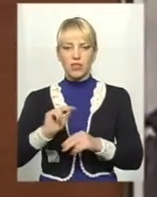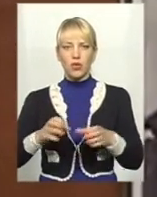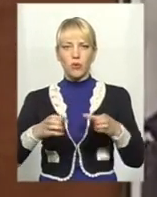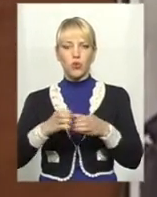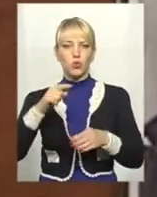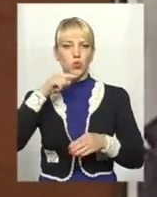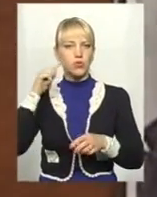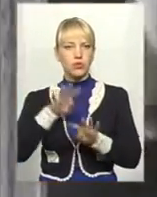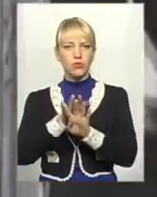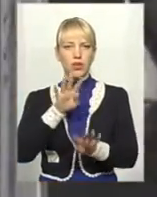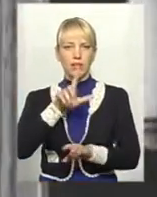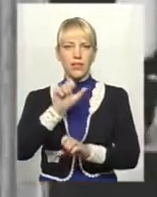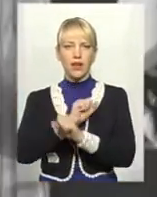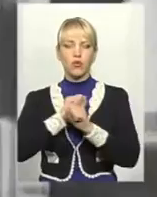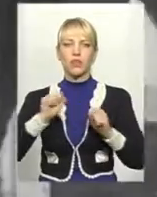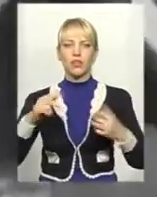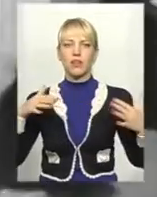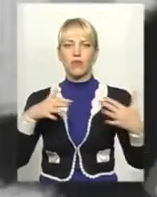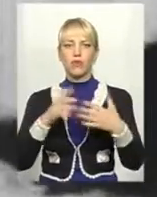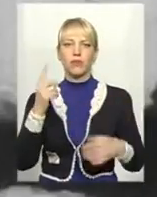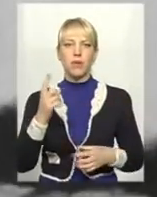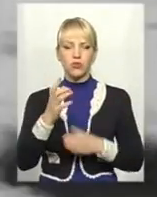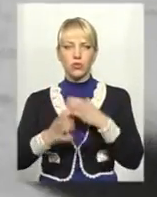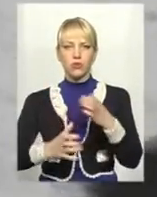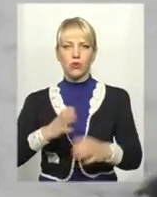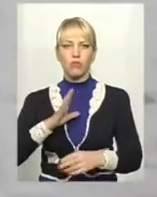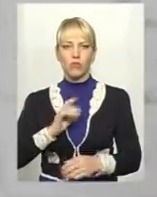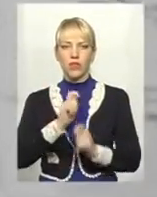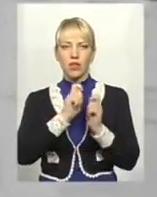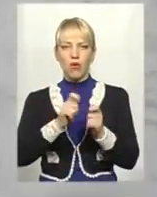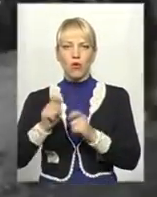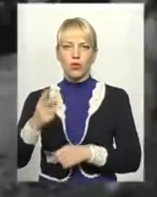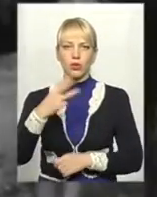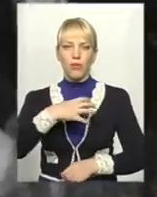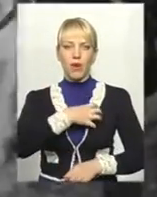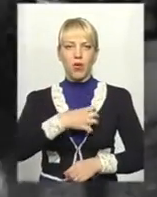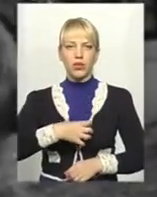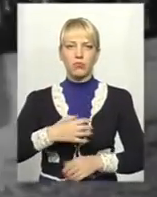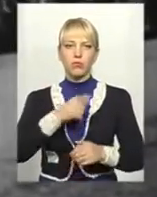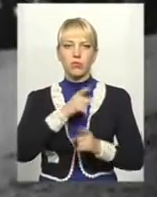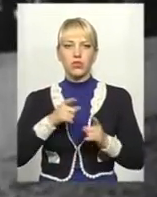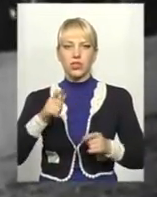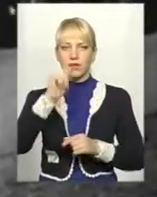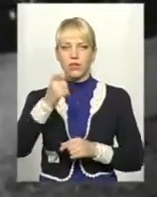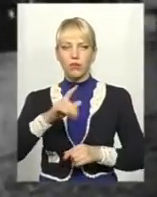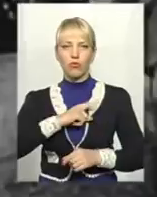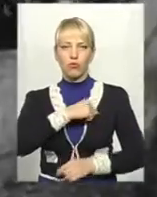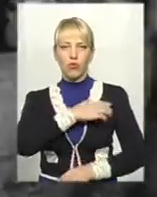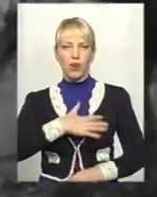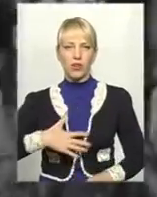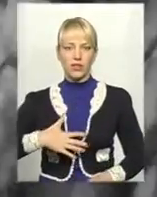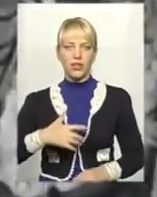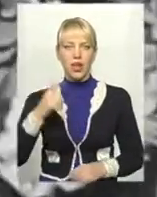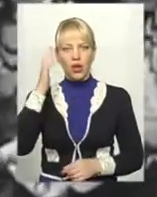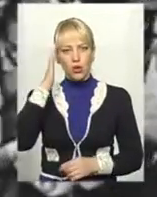армії. За героїзм на фронтах Першої світової був нагороджений трьома орденами. Під час війни був поранений та контужений.